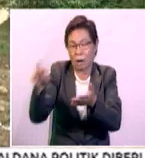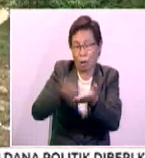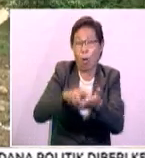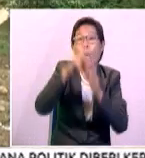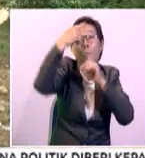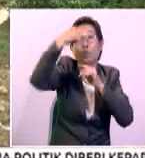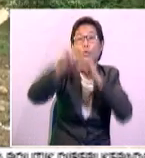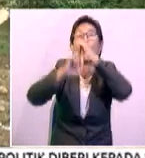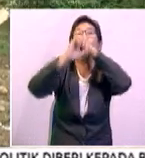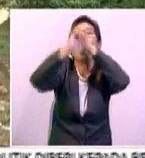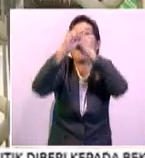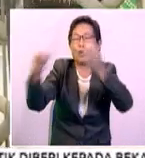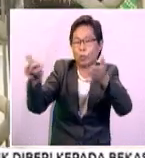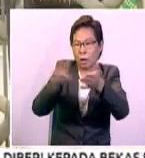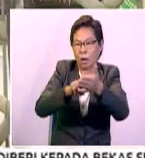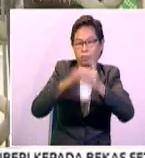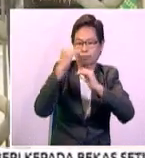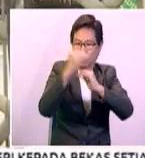kesihatan mereka.